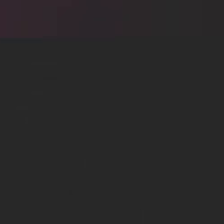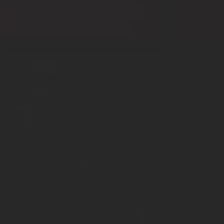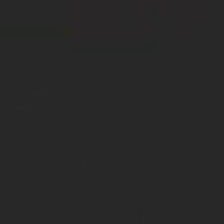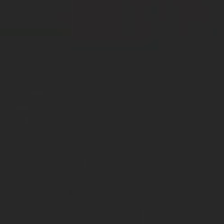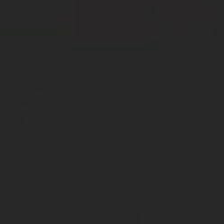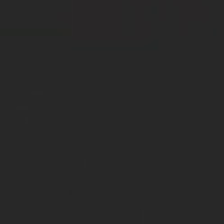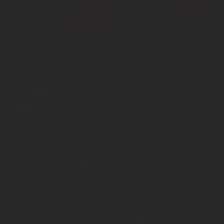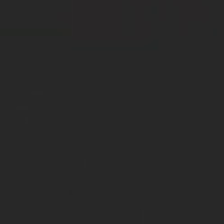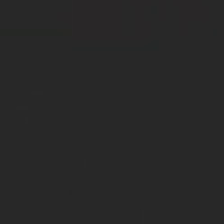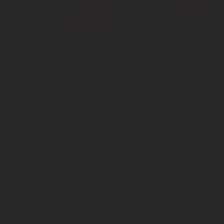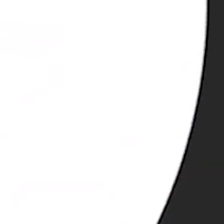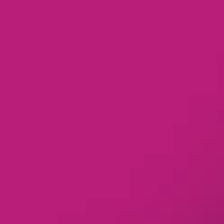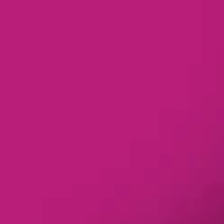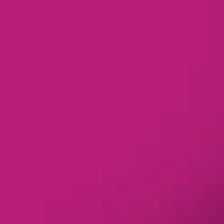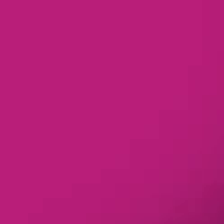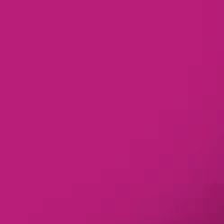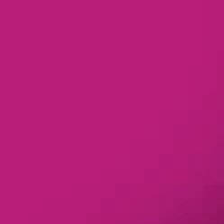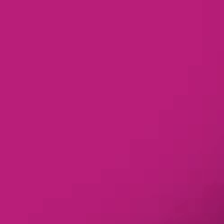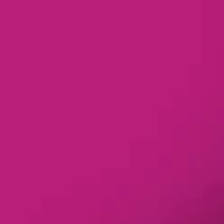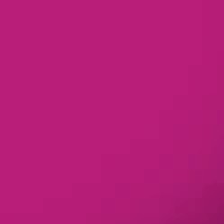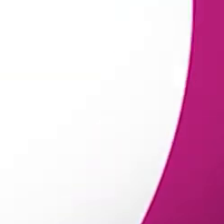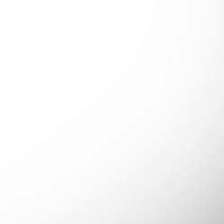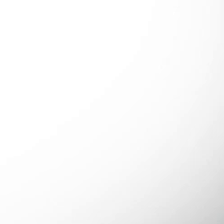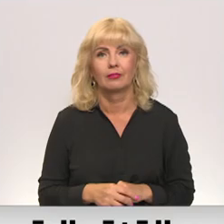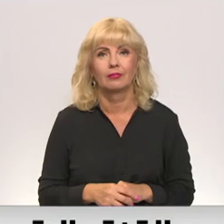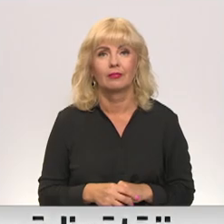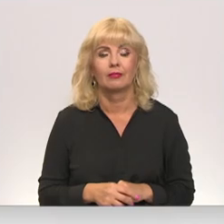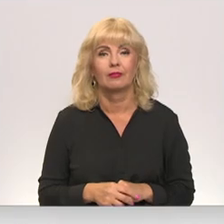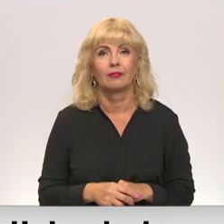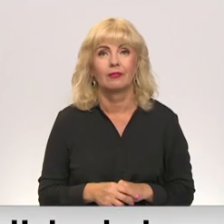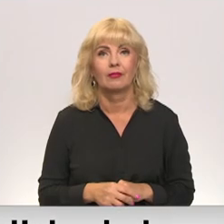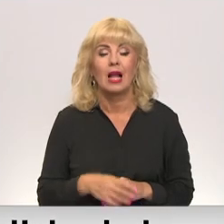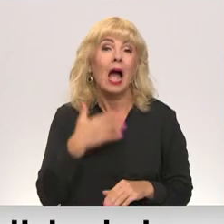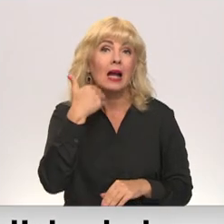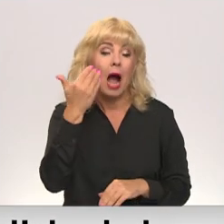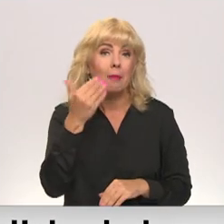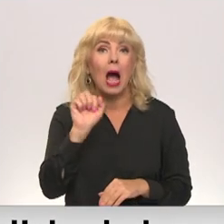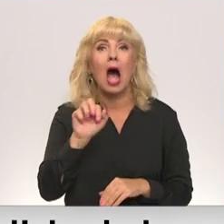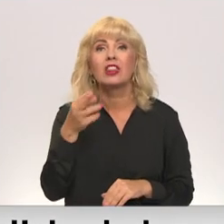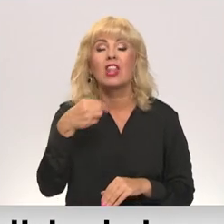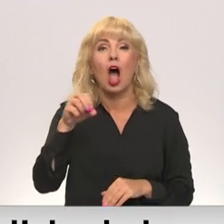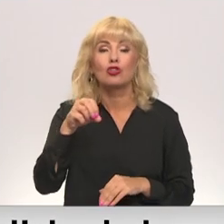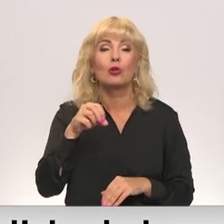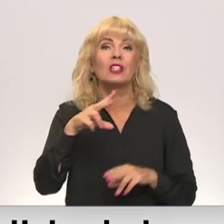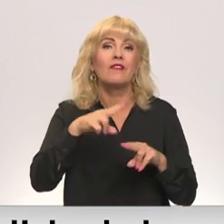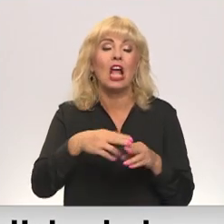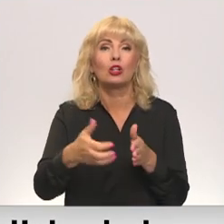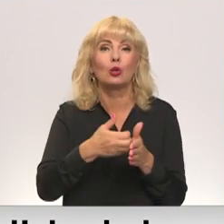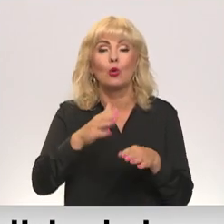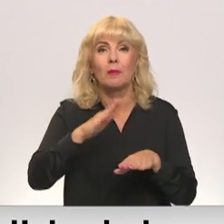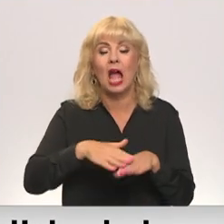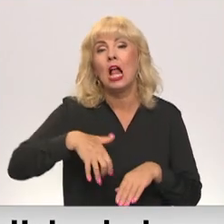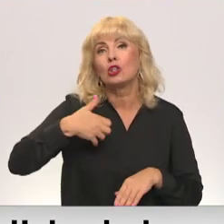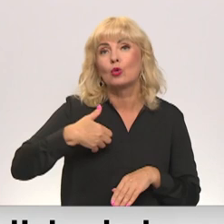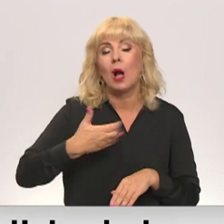Re! Viss ēters ir te! Kamēr ādažos vietu trūkuma dēļu skolēniem